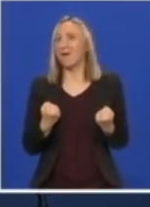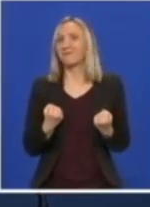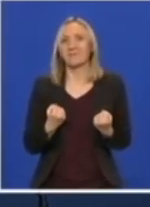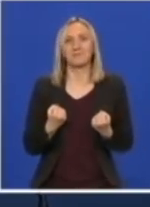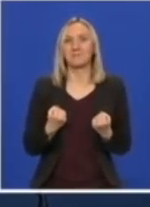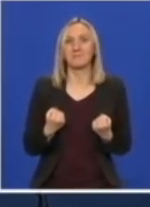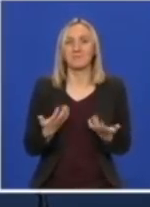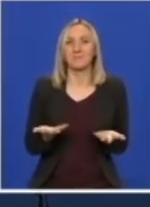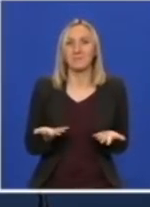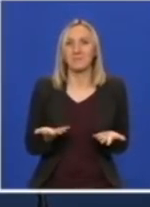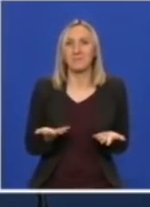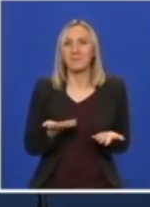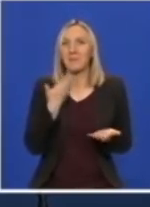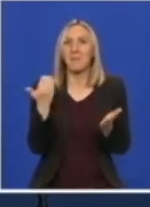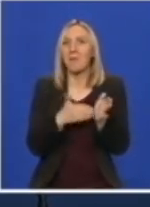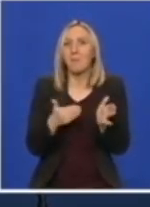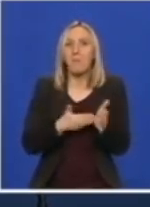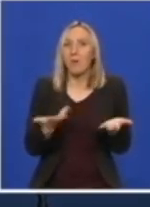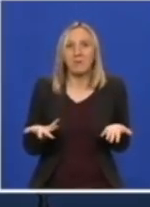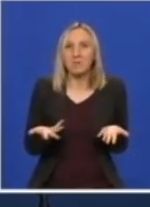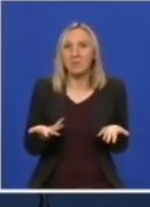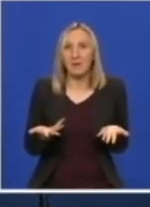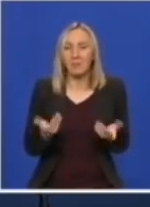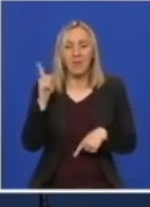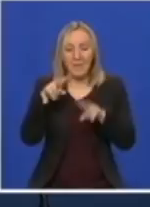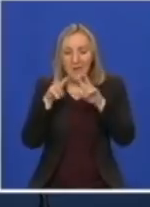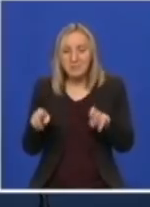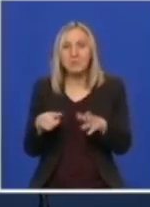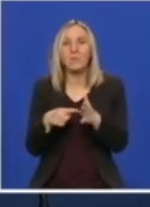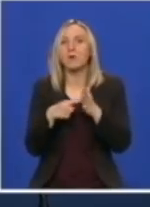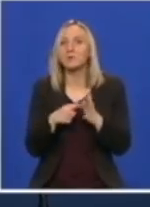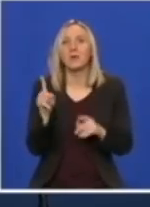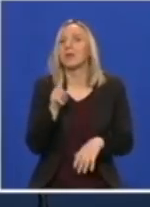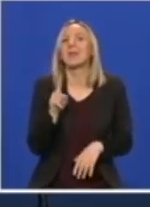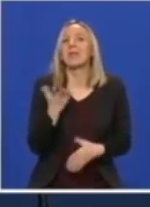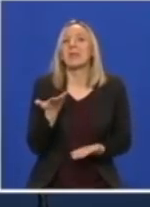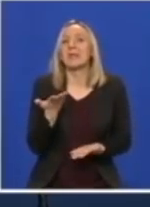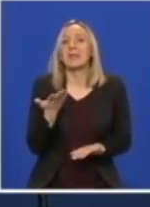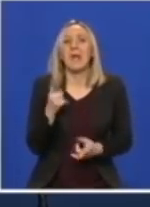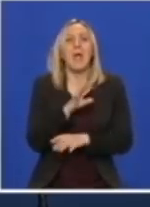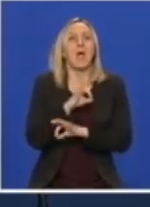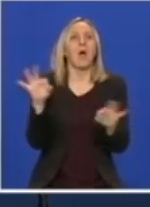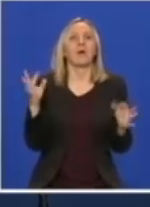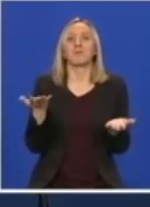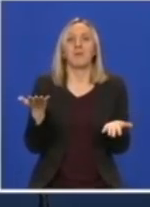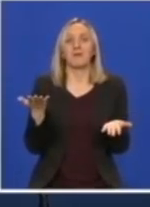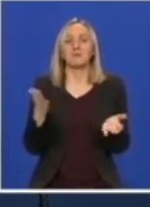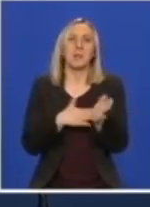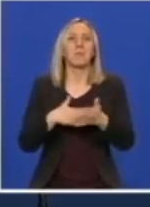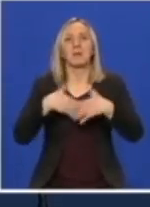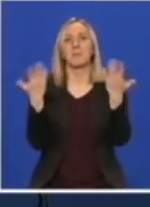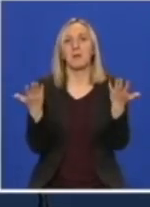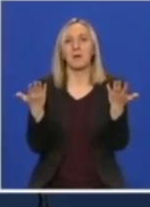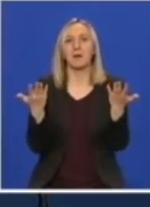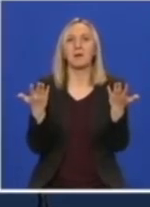da nema toliki značaje, već neka istraživanje pokazuju da nije ni toliko efikasno, recimo konkretno kada